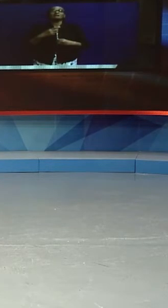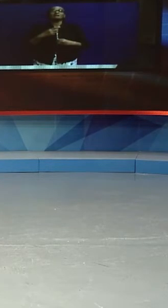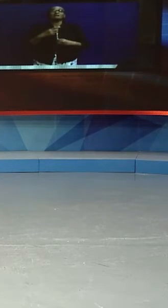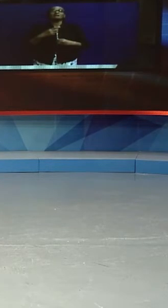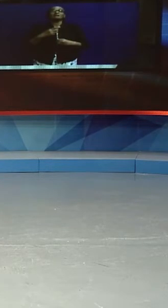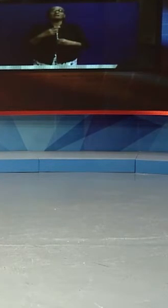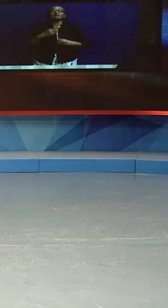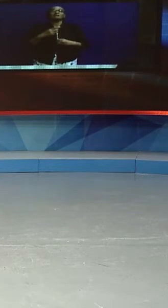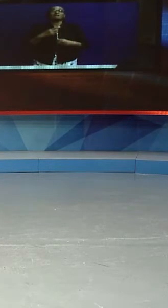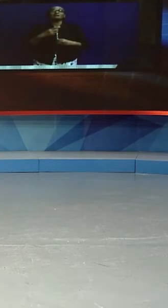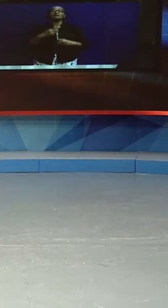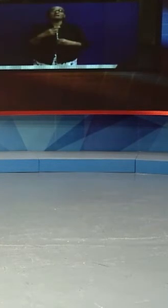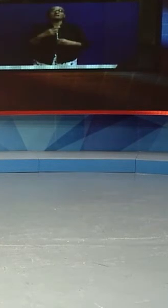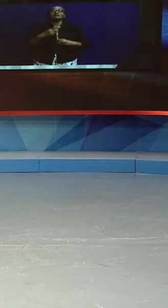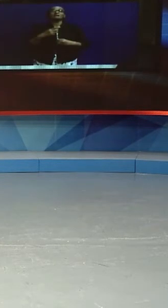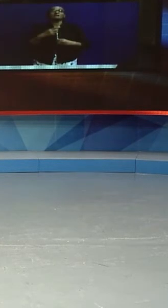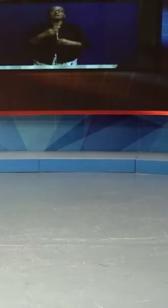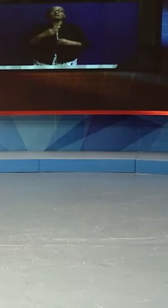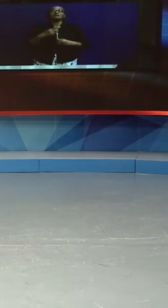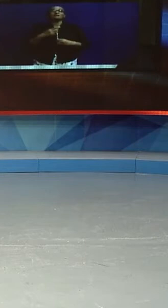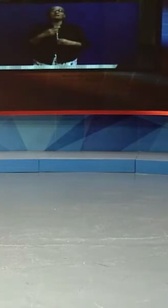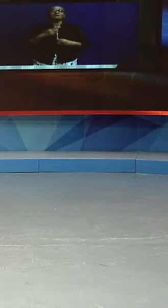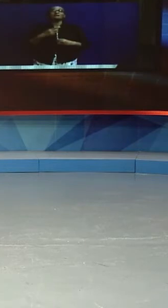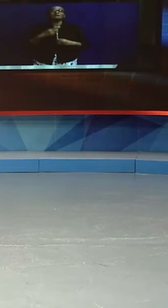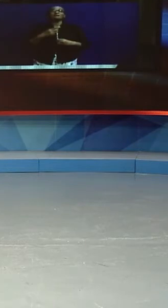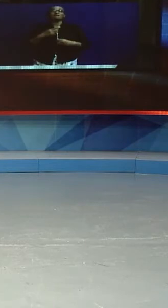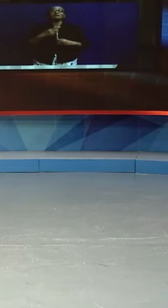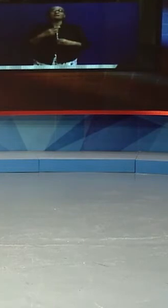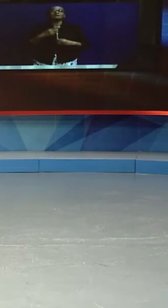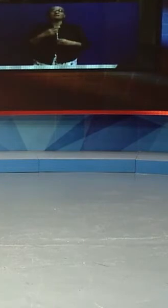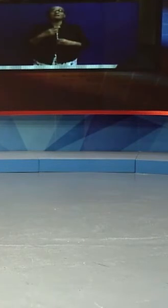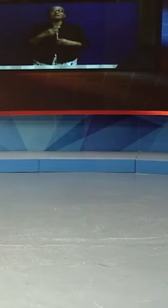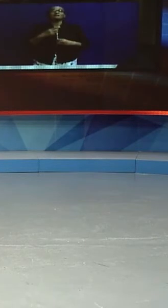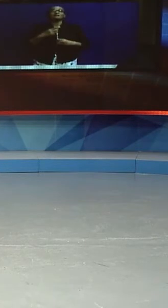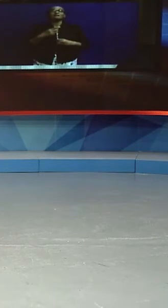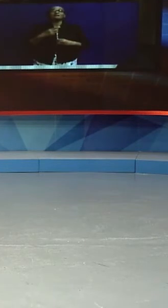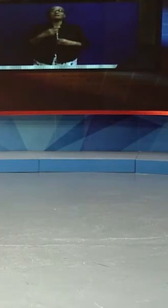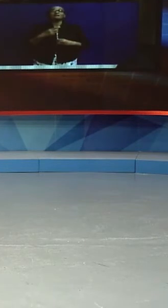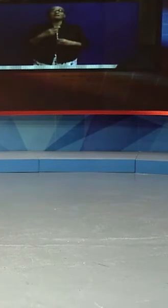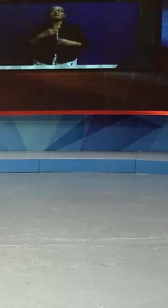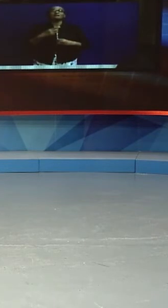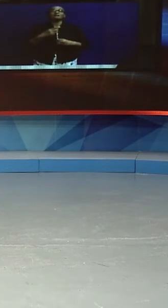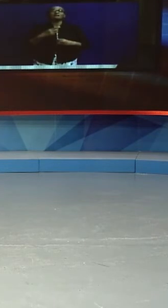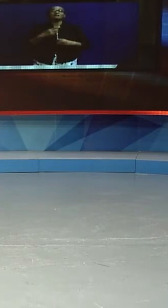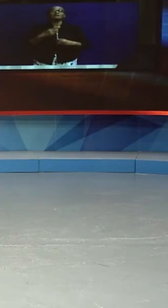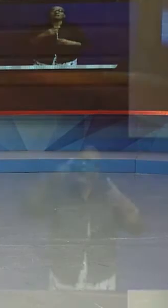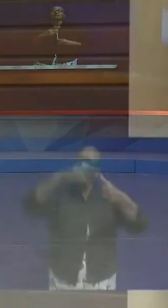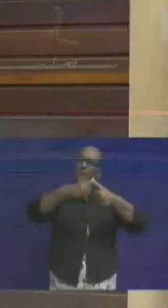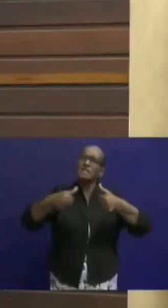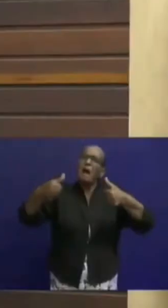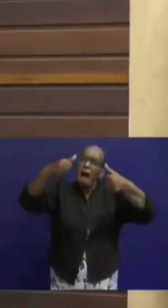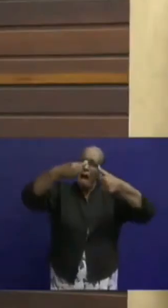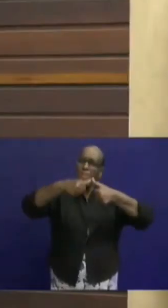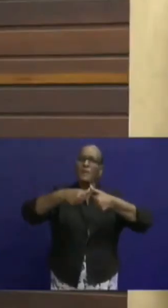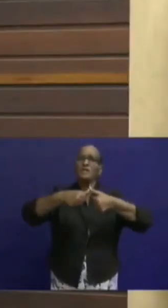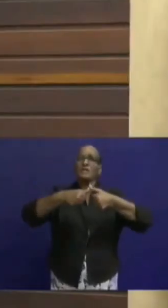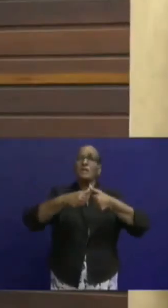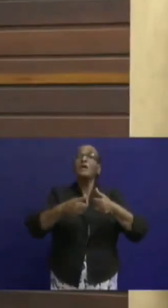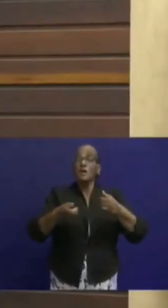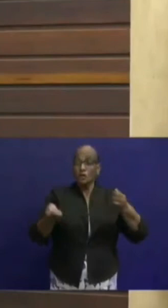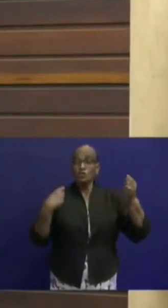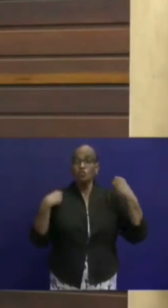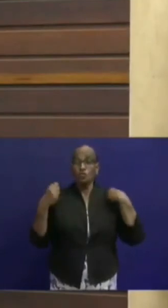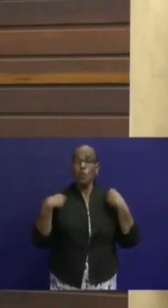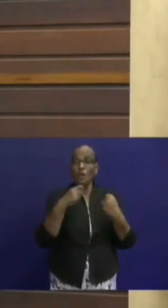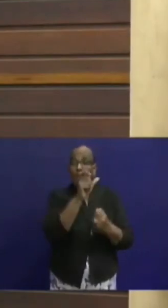koersontwikkeling waren de importeurs volgens de minister genoodzaakt de prijzen aan te passen. De winkeliers